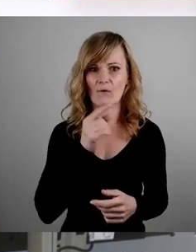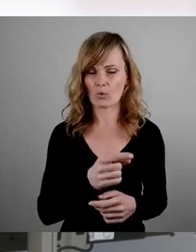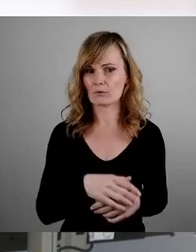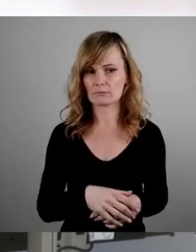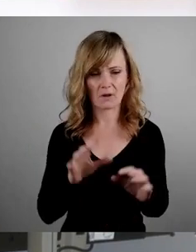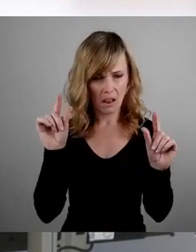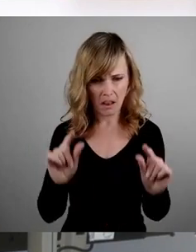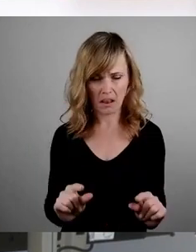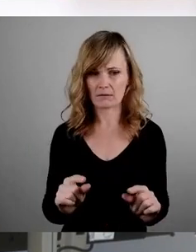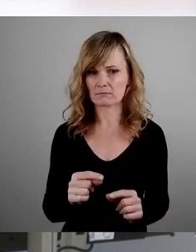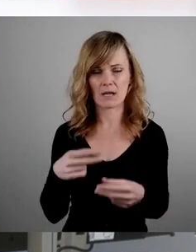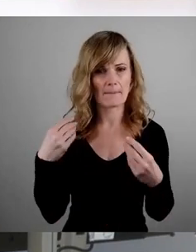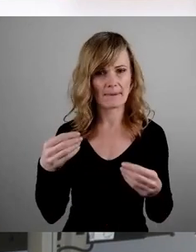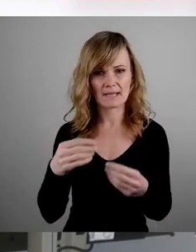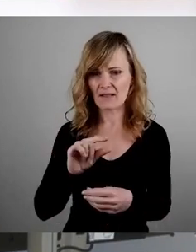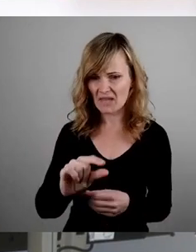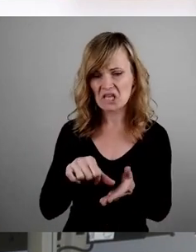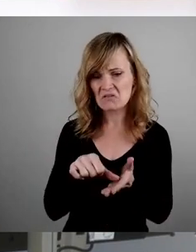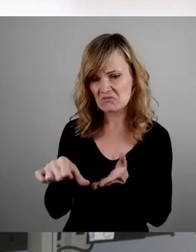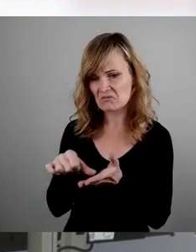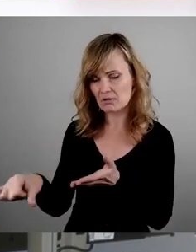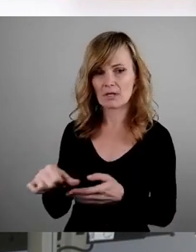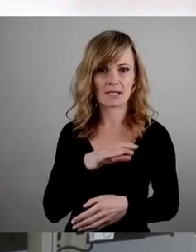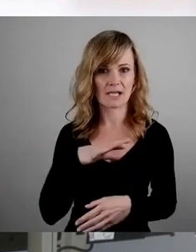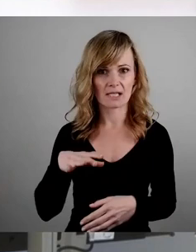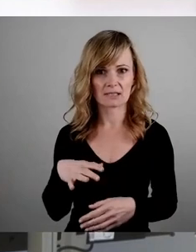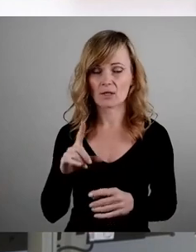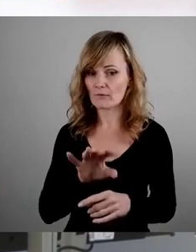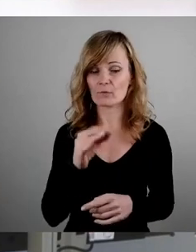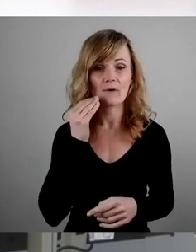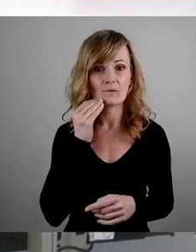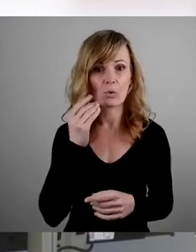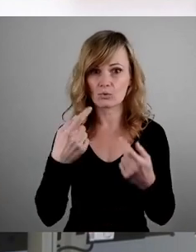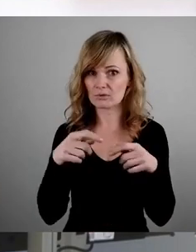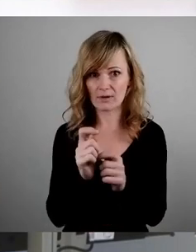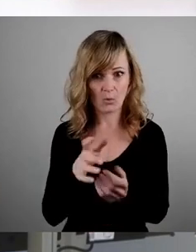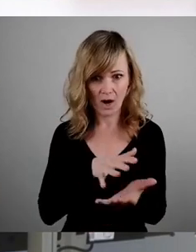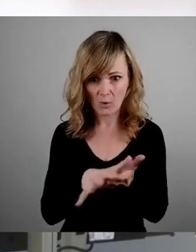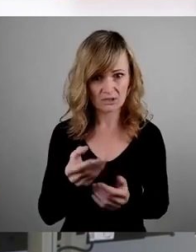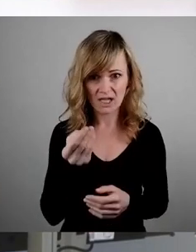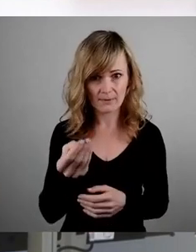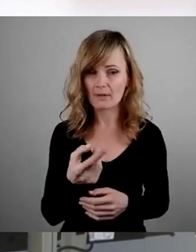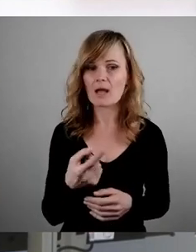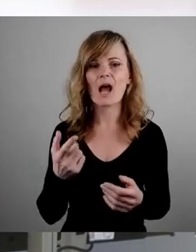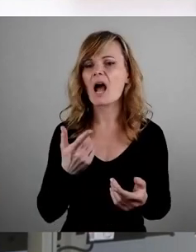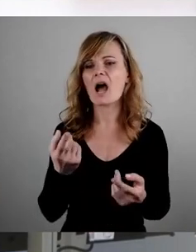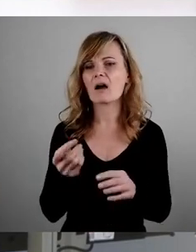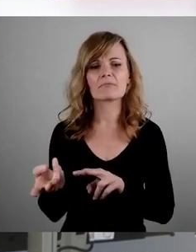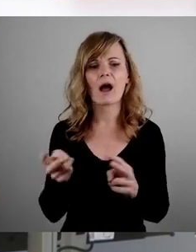Mittel wurden zudem auch noch in Sachsen noch nicht mal für den Wohnungsbau ausgegeben, sondern wurden für einfach irgendwas anderes